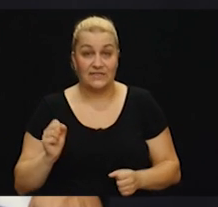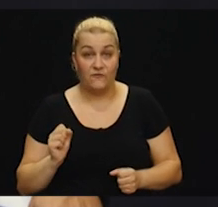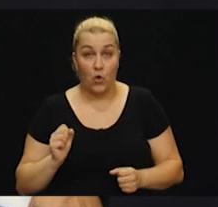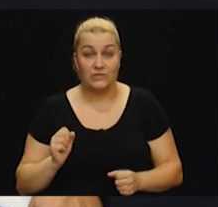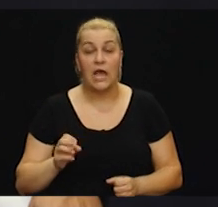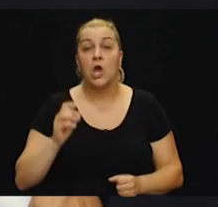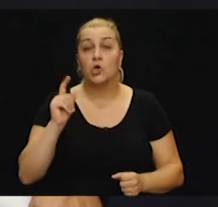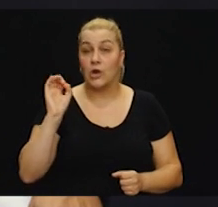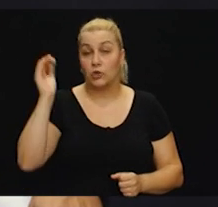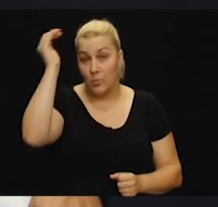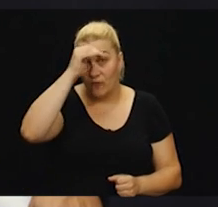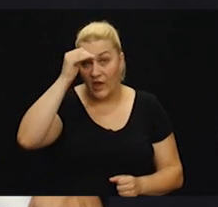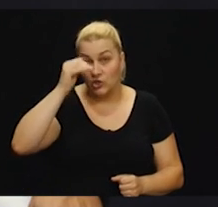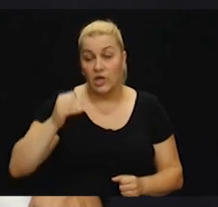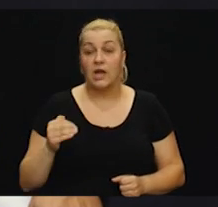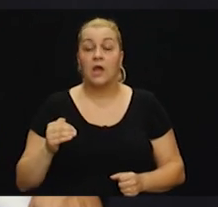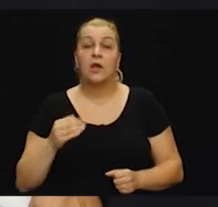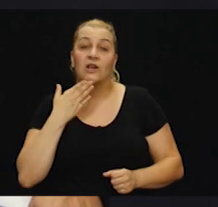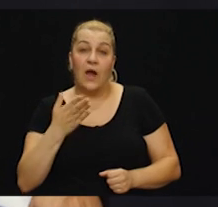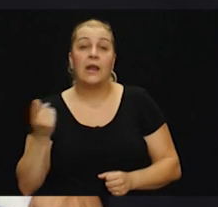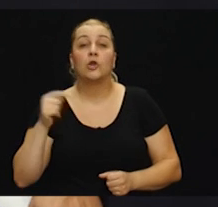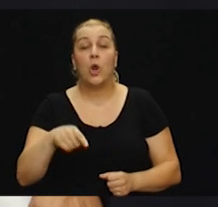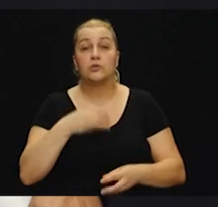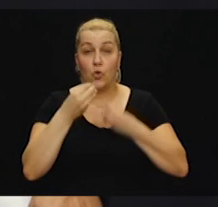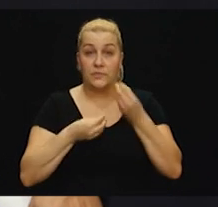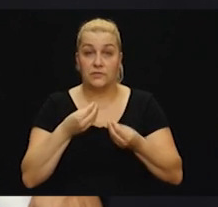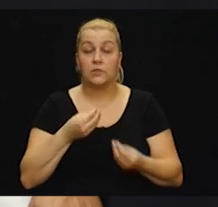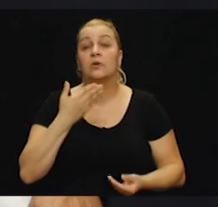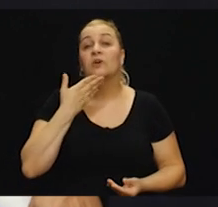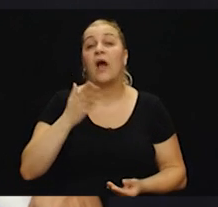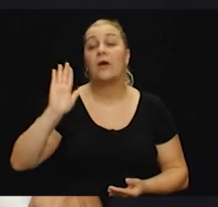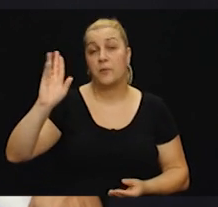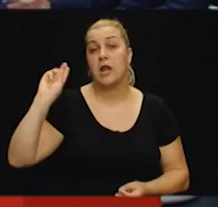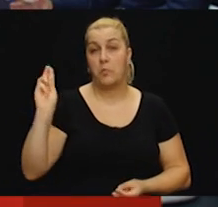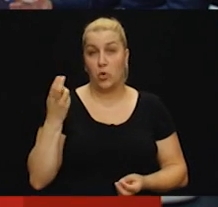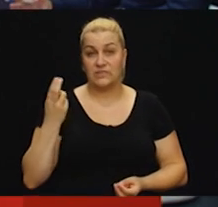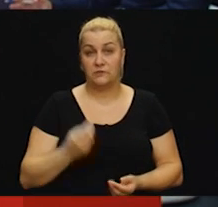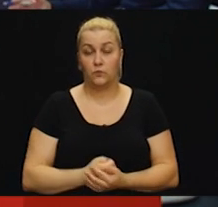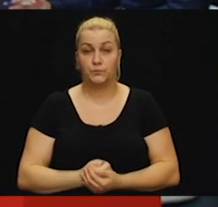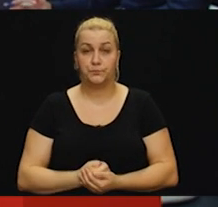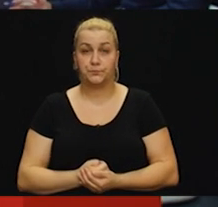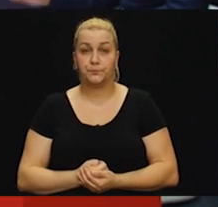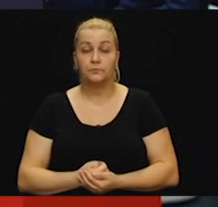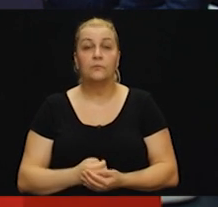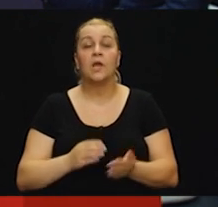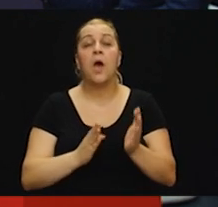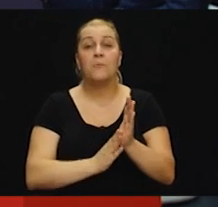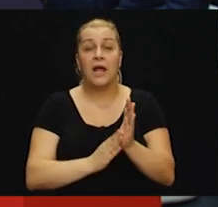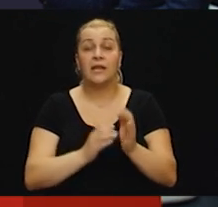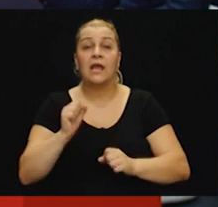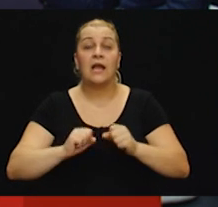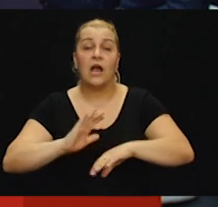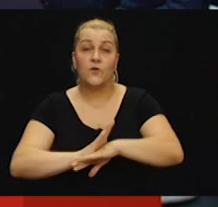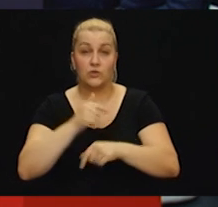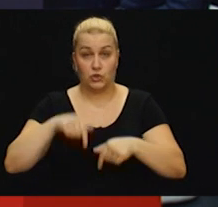Rolande, dobrovečer, poštovanje. Hvala i tebi na dolazku emisiju. Hvala vama na pozivu. Mladene, osjećaj ovdje na